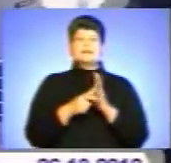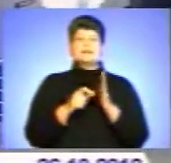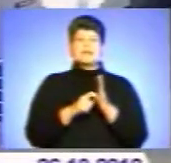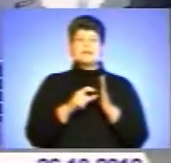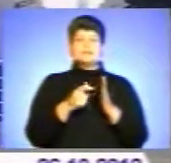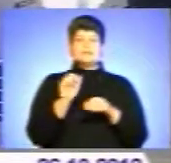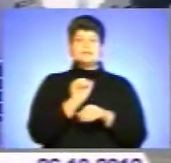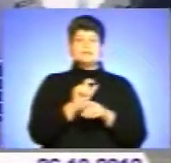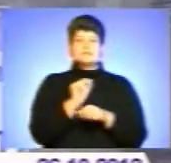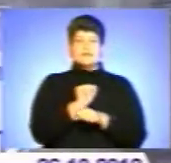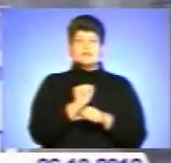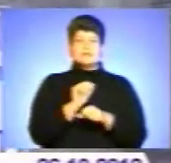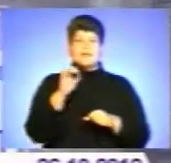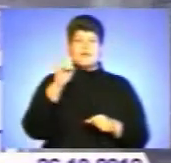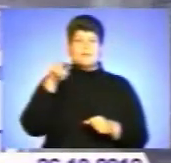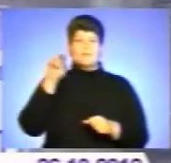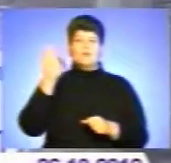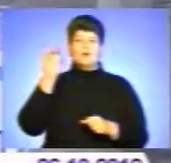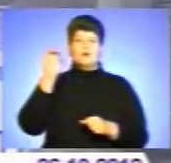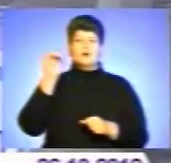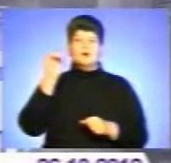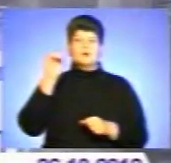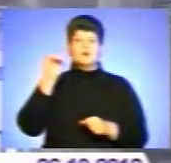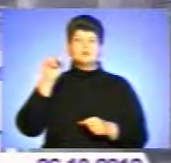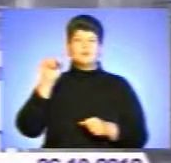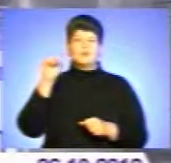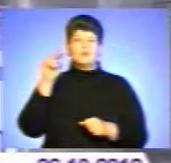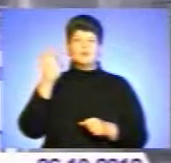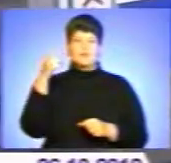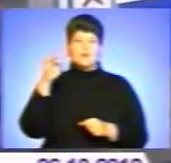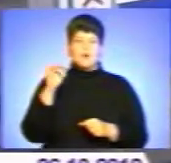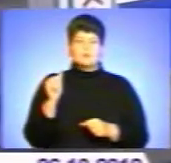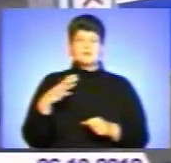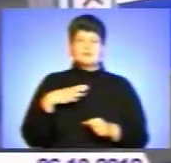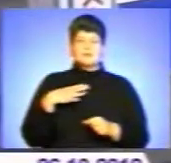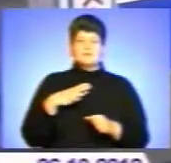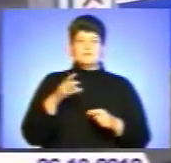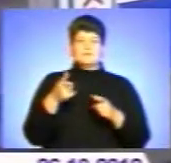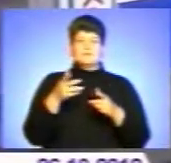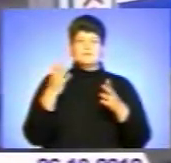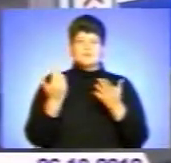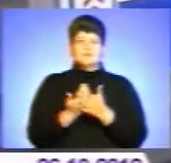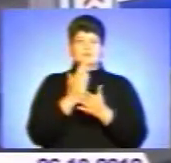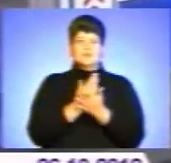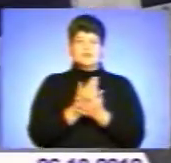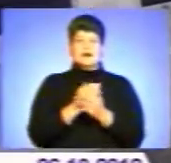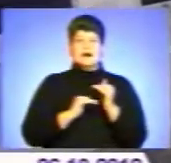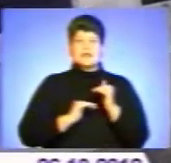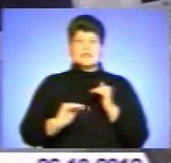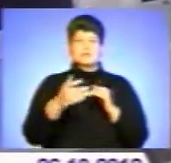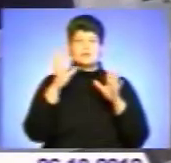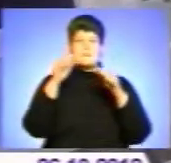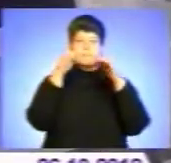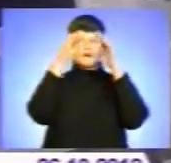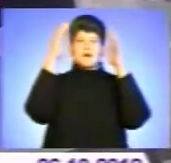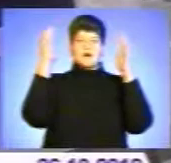пасажирів. Метробудівцям доводилось працювати на поверхні та у складних умовах через високий рівень ґрунтових вод. Нині ж граніт на підлозі, на стінах